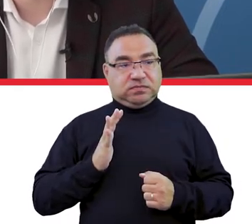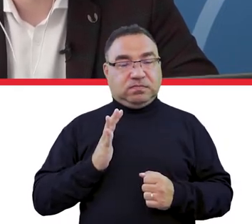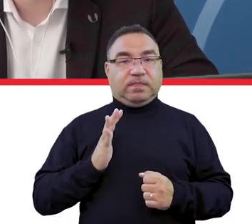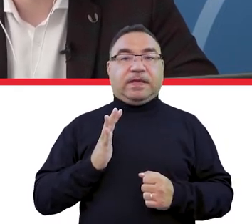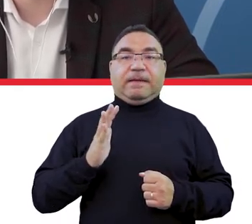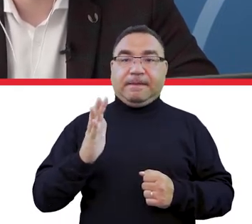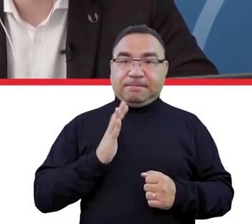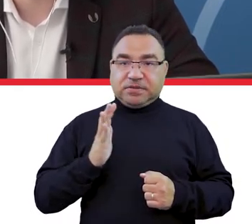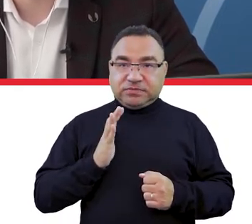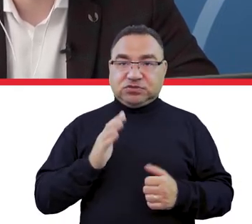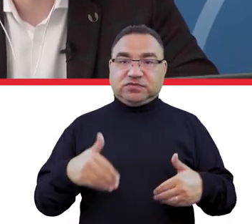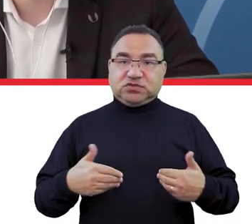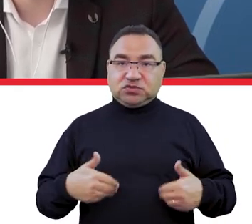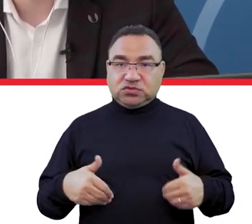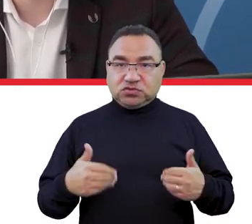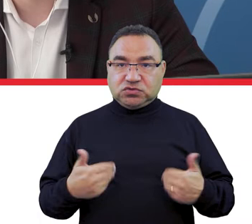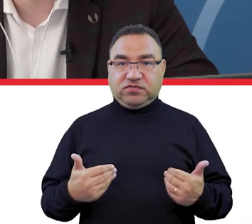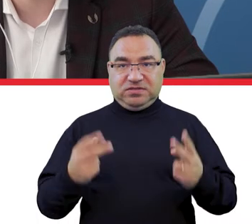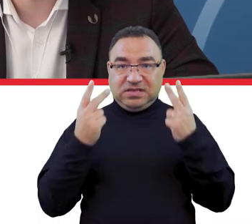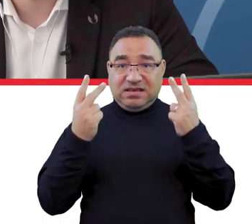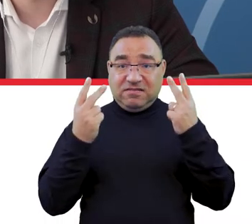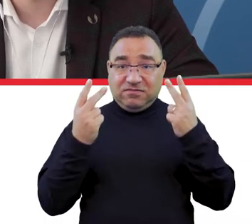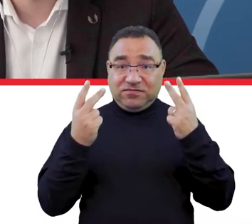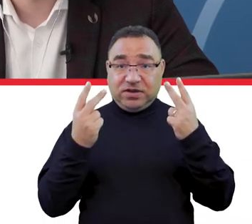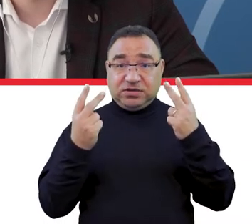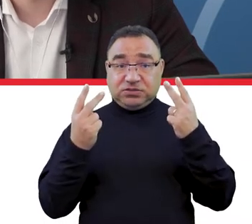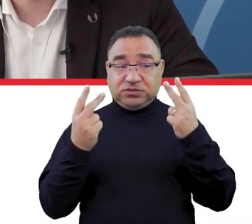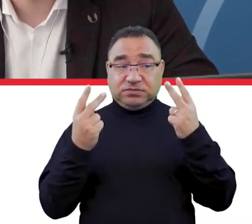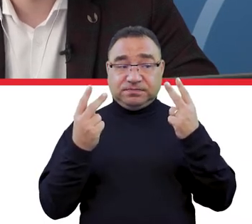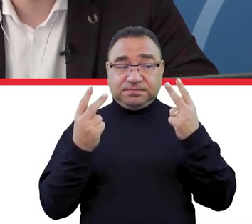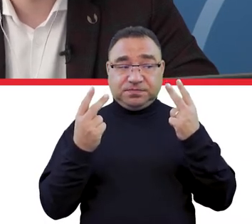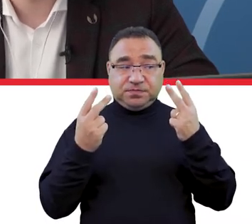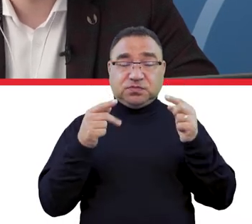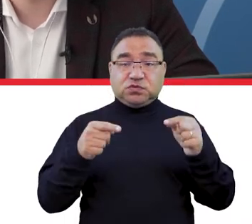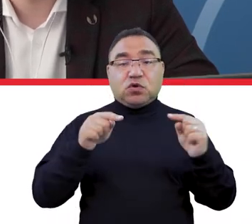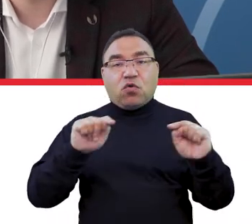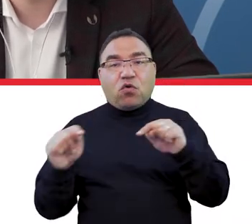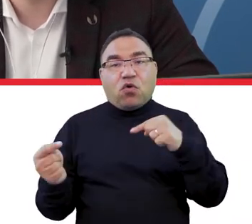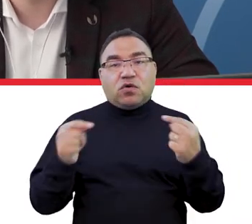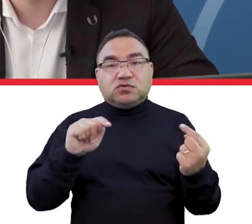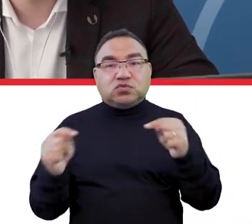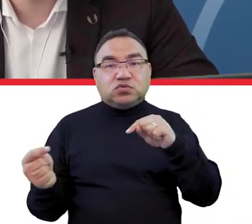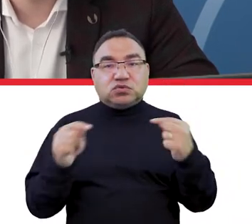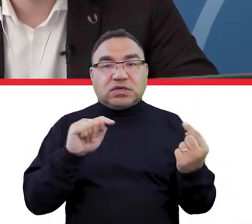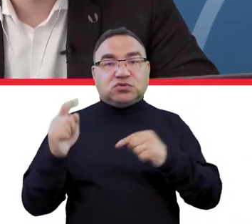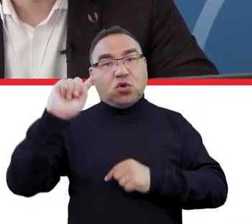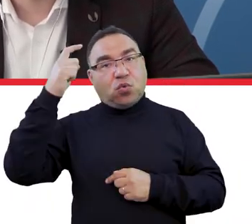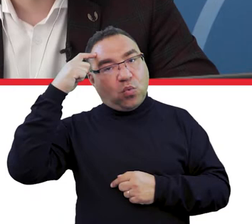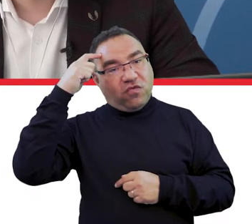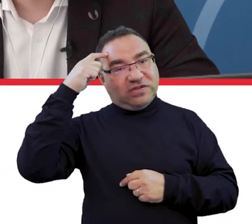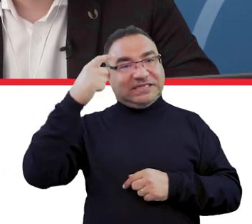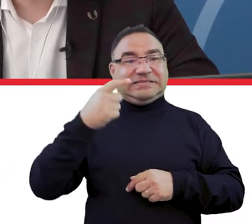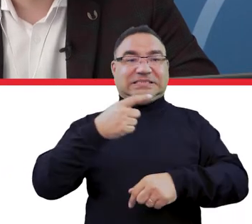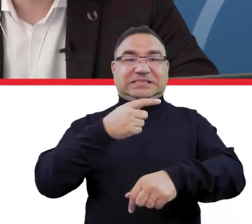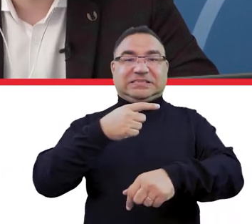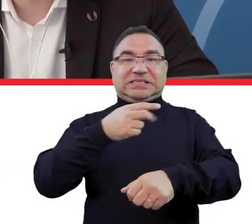Szczególnie to bezpieczeństwo zdrowotne jest niezwykle ważne. Stąd tutaj po konsultacjach z Głównym